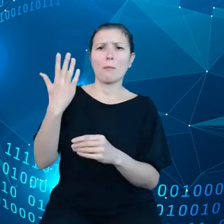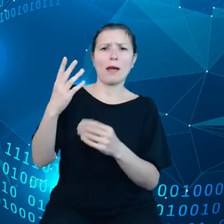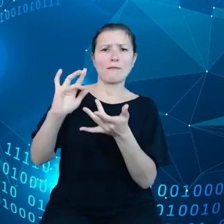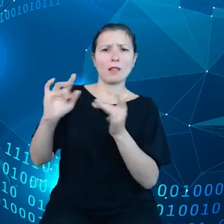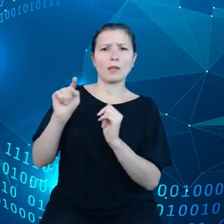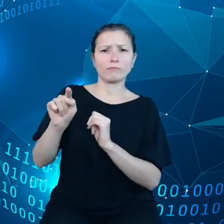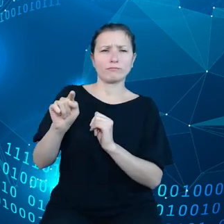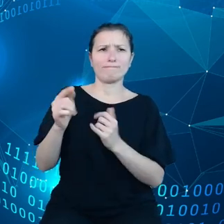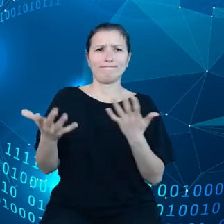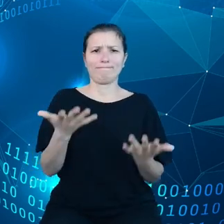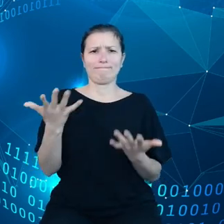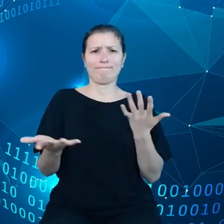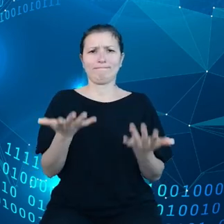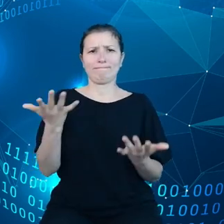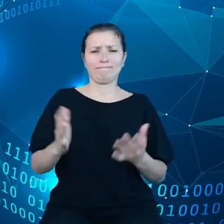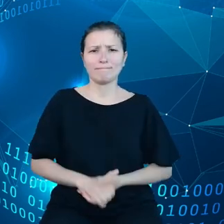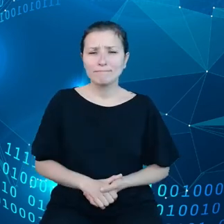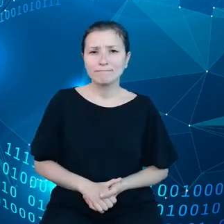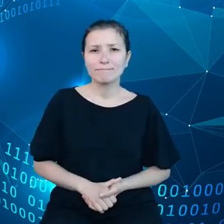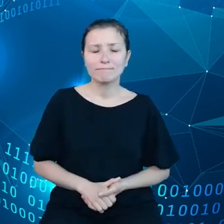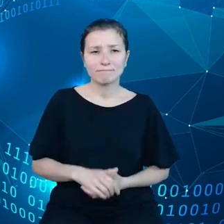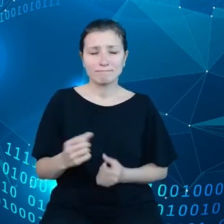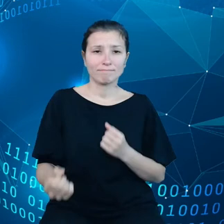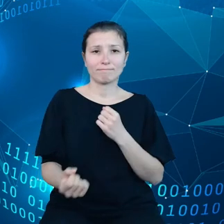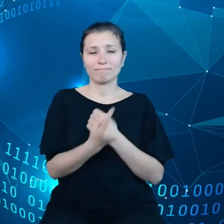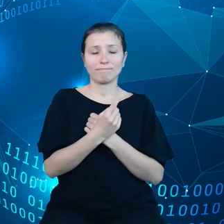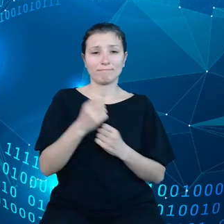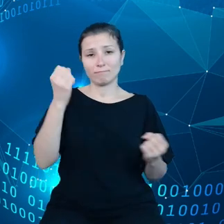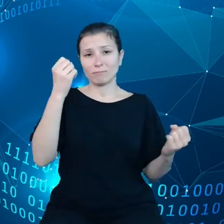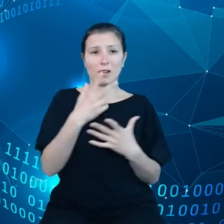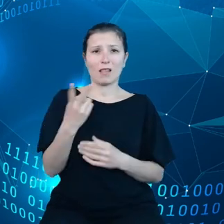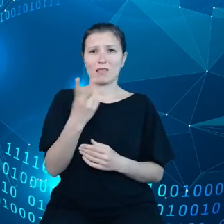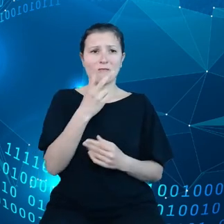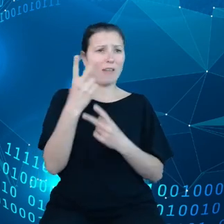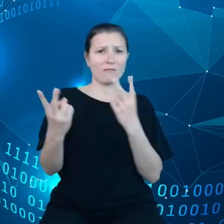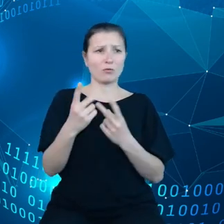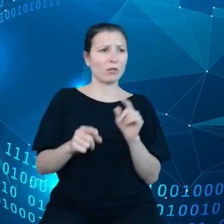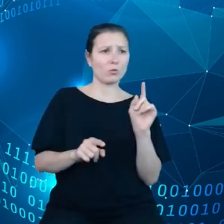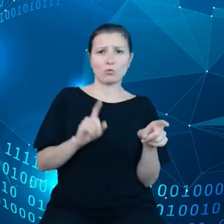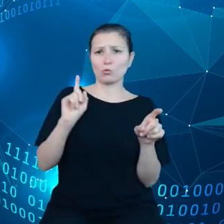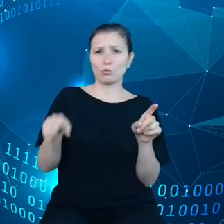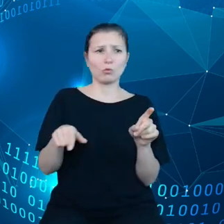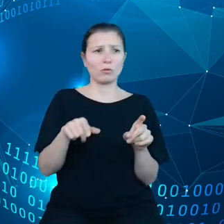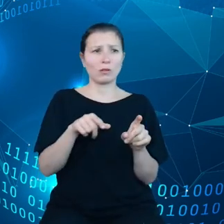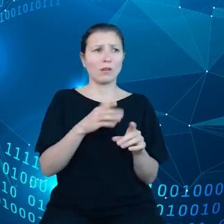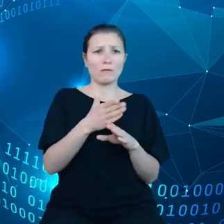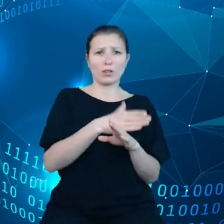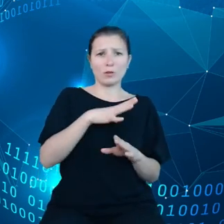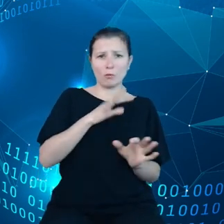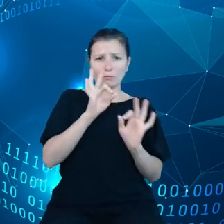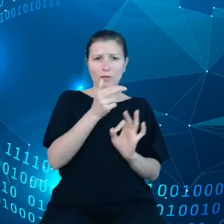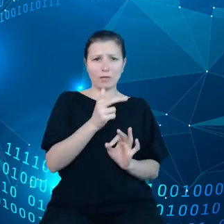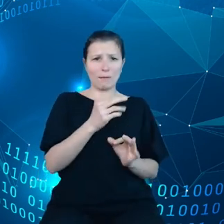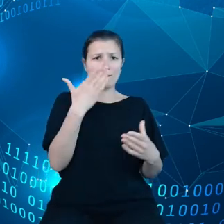No pierwsze zaskoczenie, dwie wyszukiwarki. Dlaczego? Przecież tam były informacje o firmie, a teraz informacje